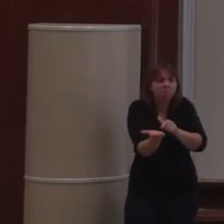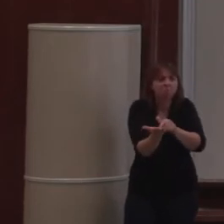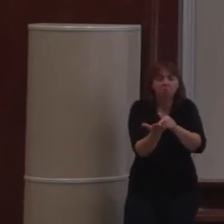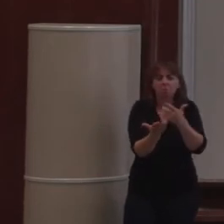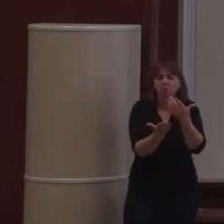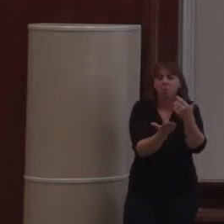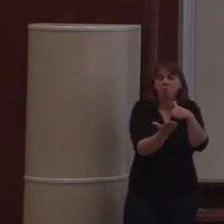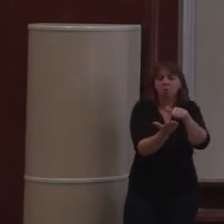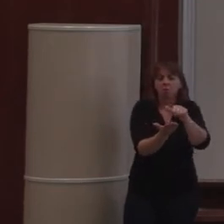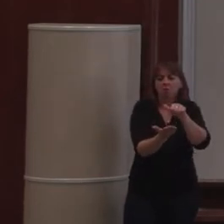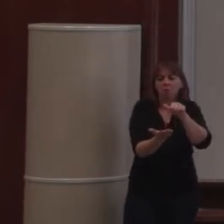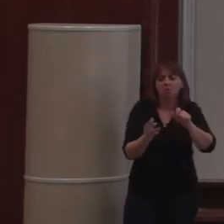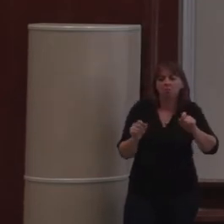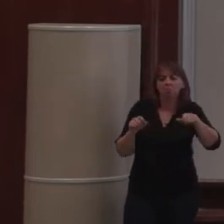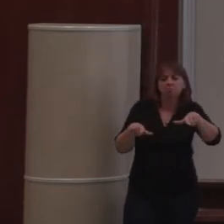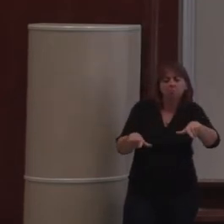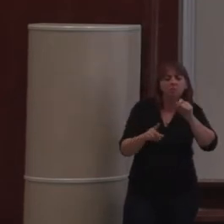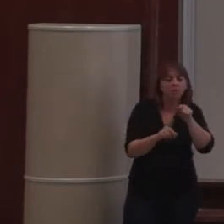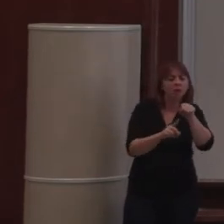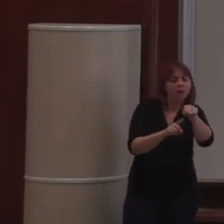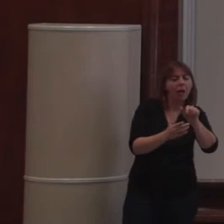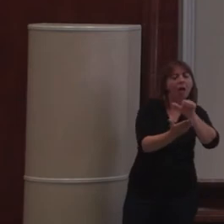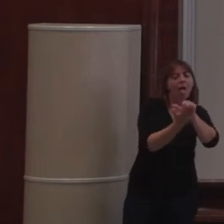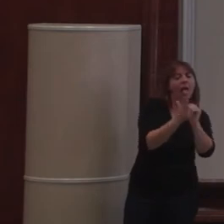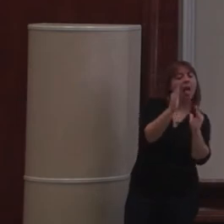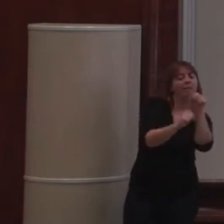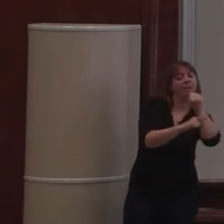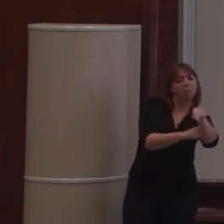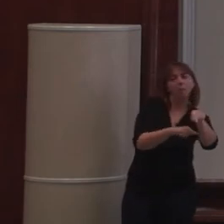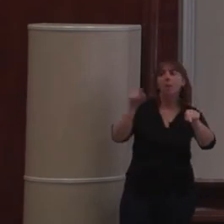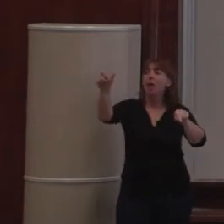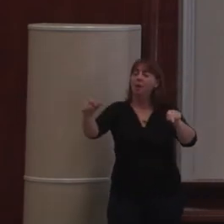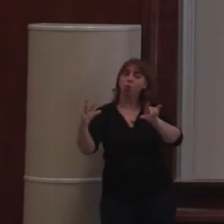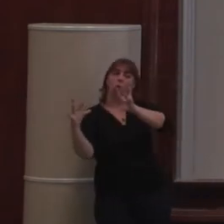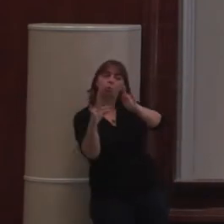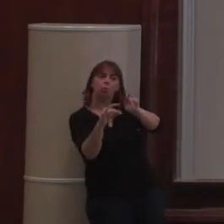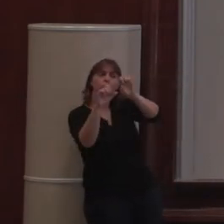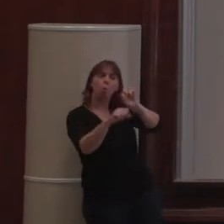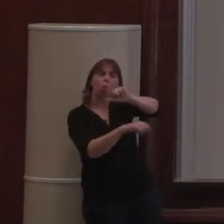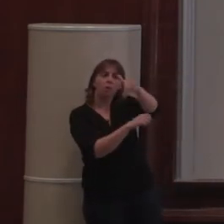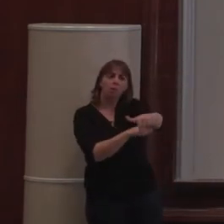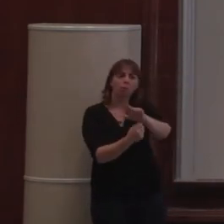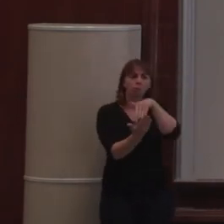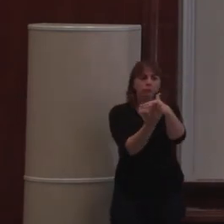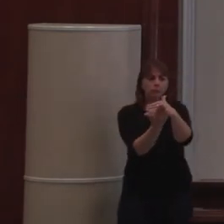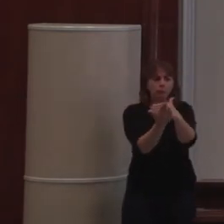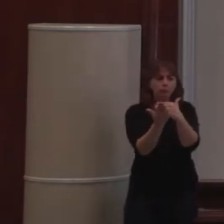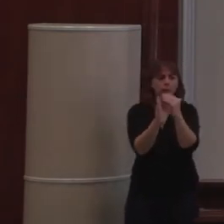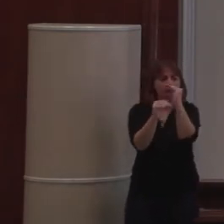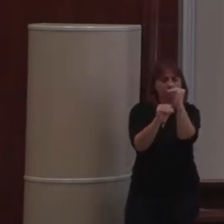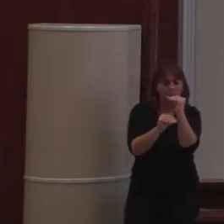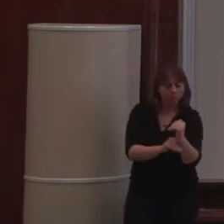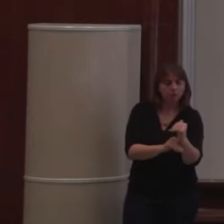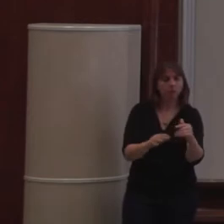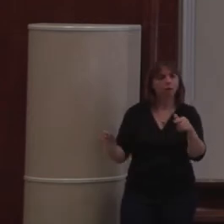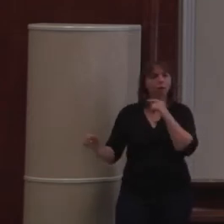est attribué à telle personne, peut être modifié par tel autre, validé par un tel. C'est tout de suite compliqué, faisable, mais sûr, mais compliqué. En Plone, on